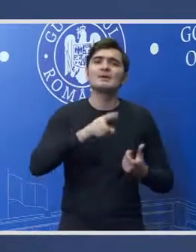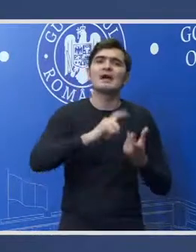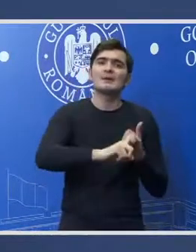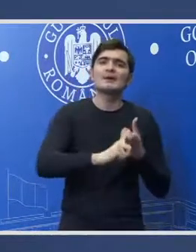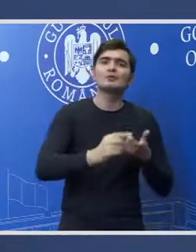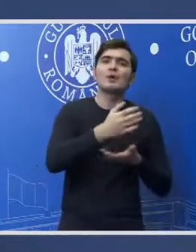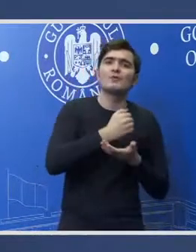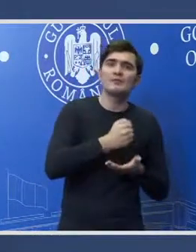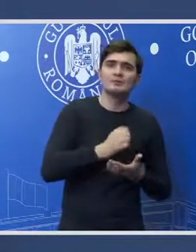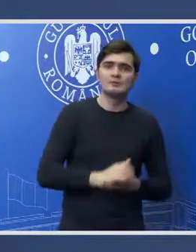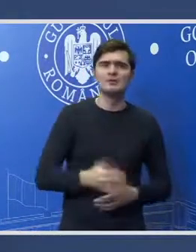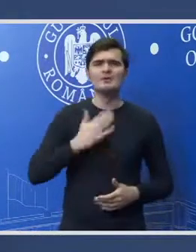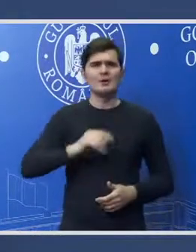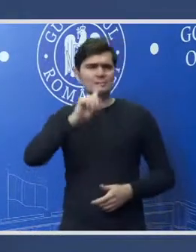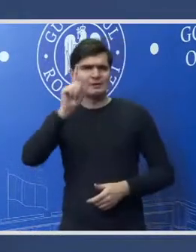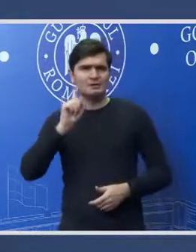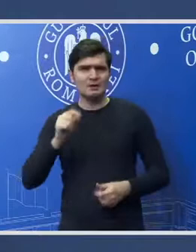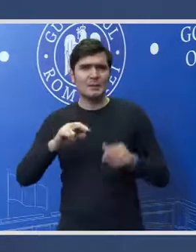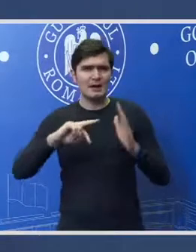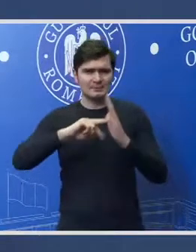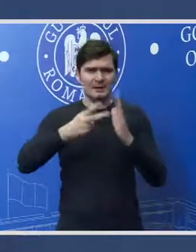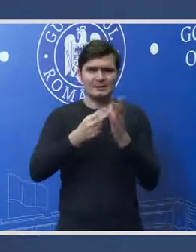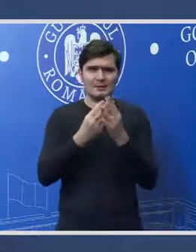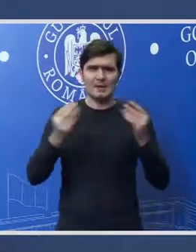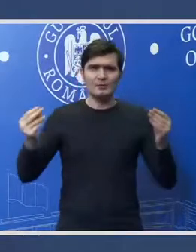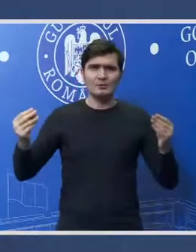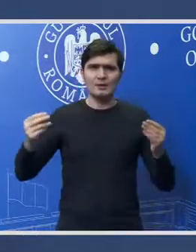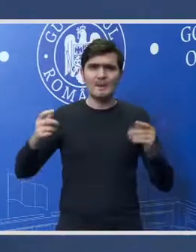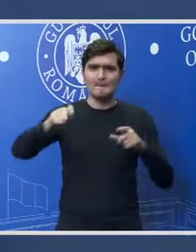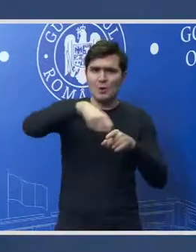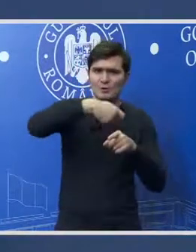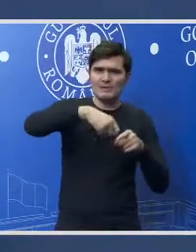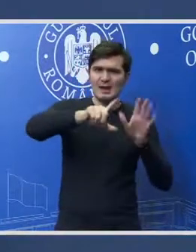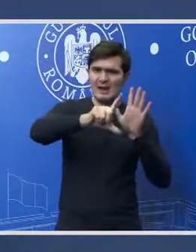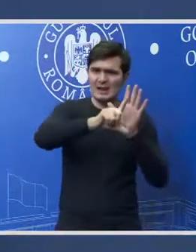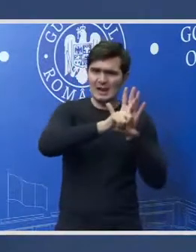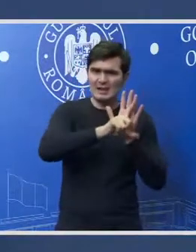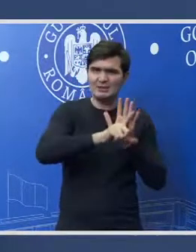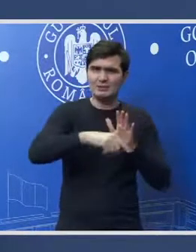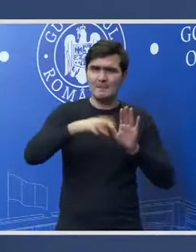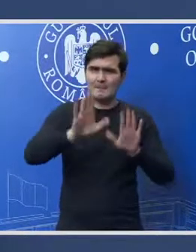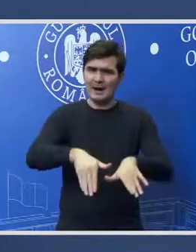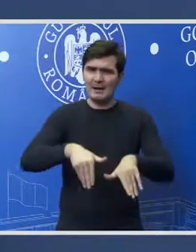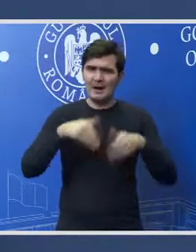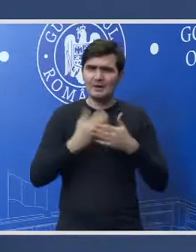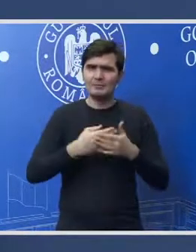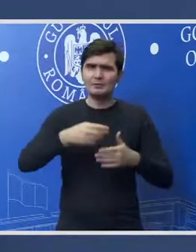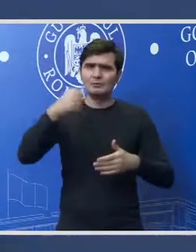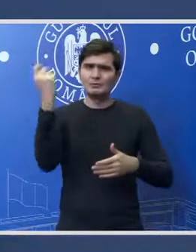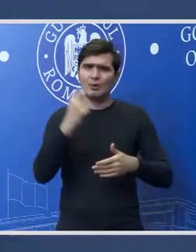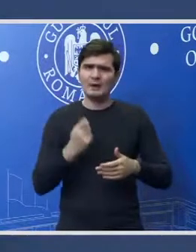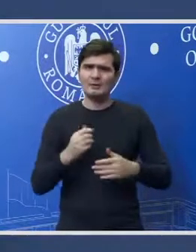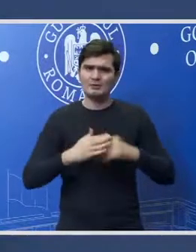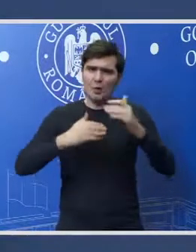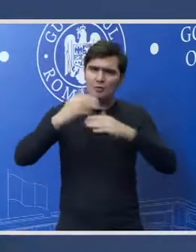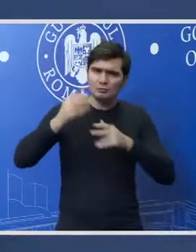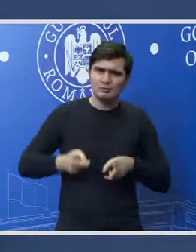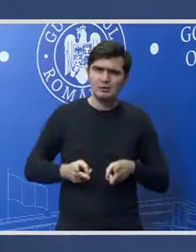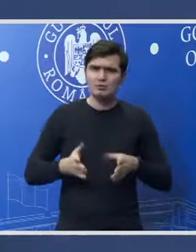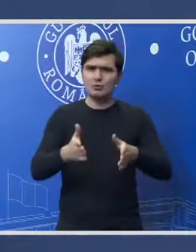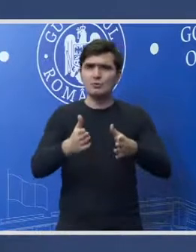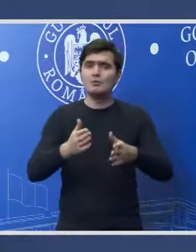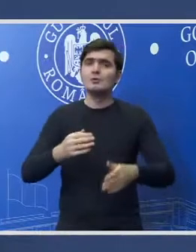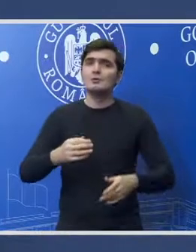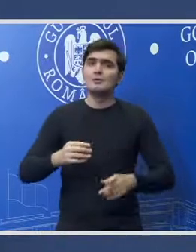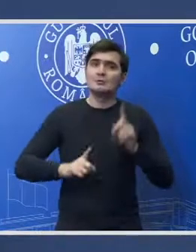permiteți să vă întreb, se pregătesc mai multe amendamente în Parlament pentru mai multe proiecte de infrastructură și nu numai dacă mai sunt bani și